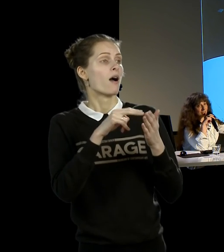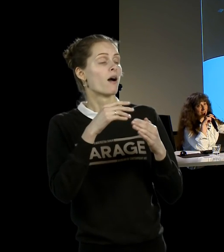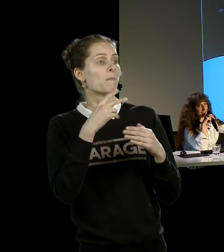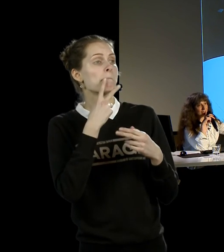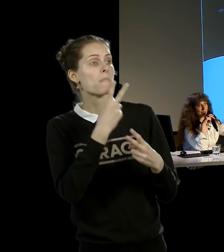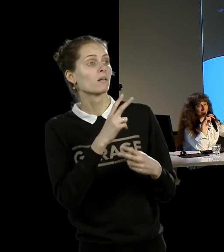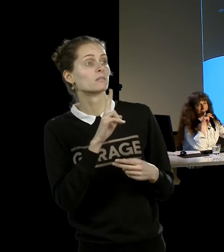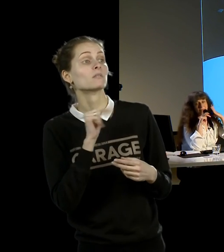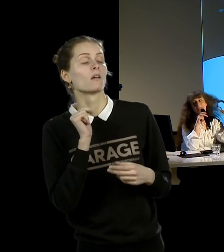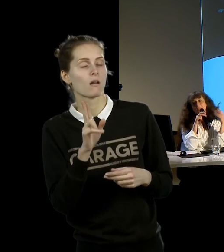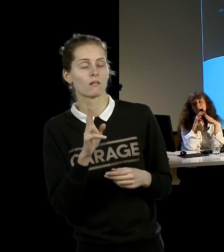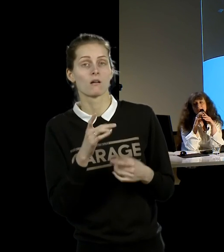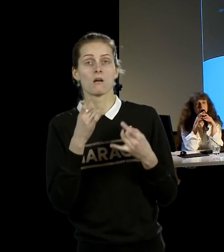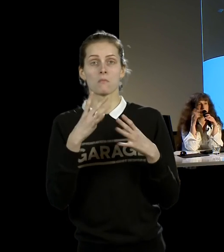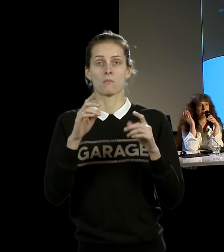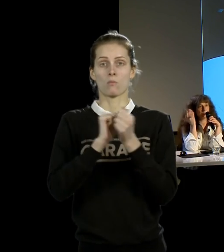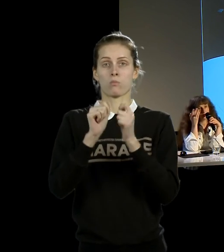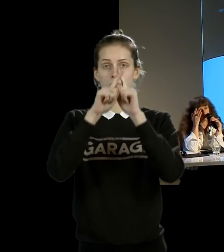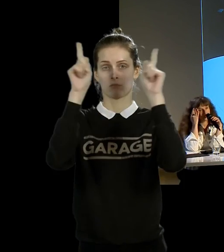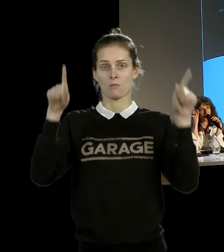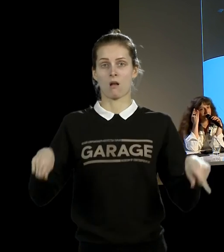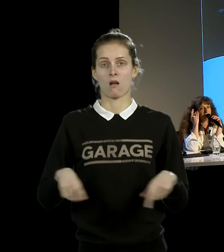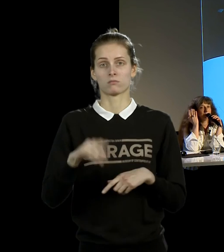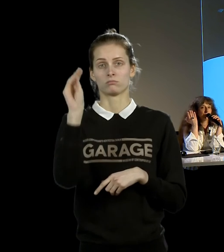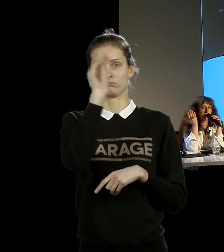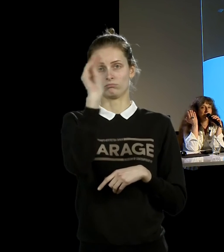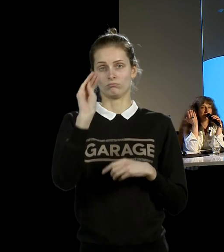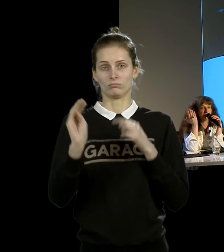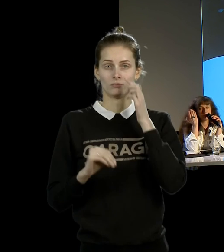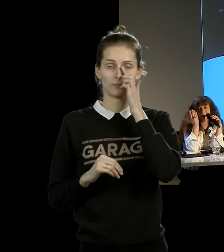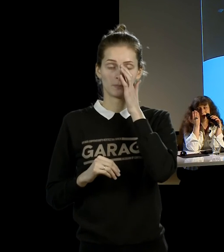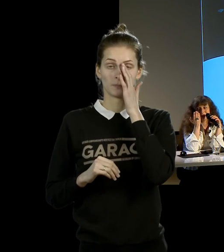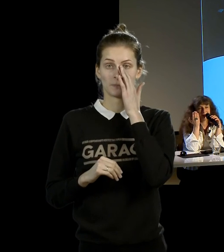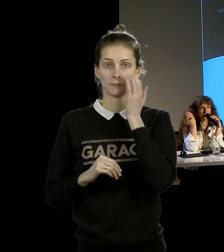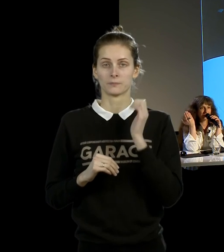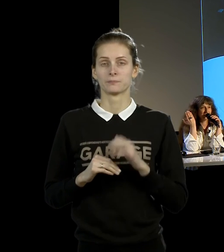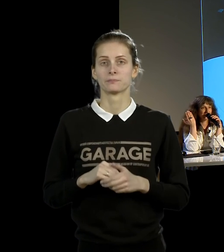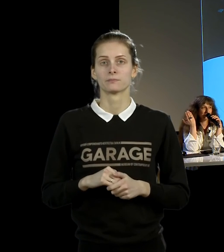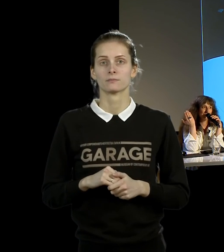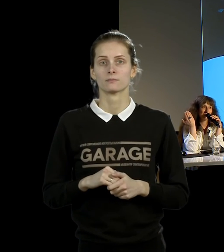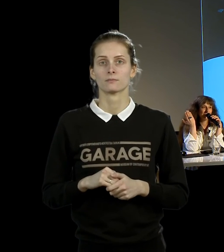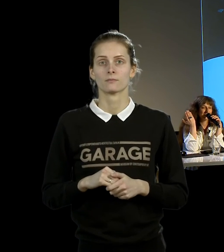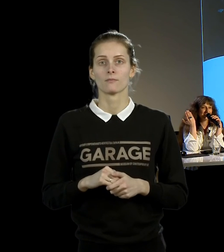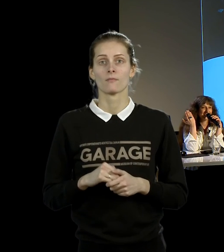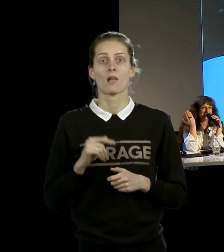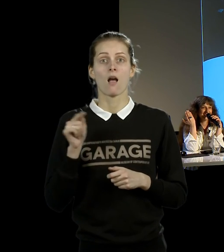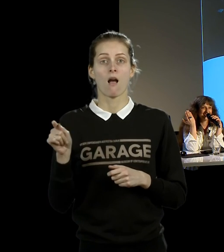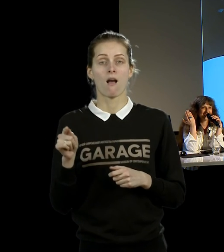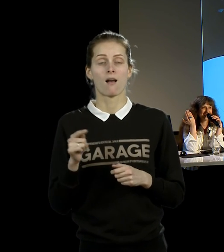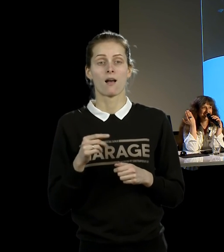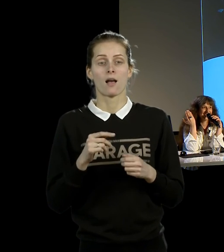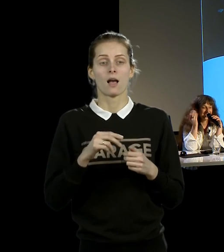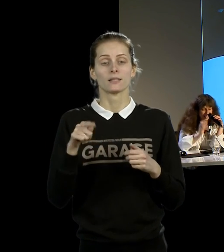стене, как лист бумаги. Марина Абрамович берется ее дело, делает ее очень зрелищно, потому что она берет не стены, берет кусок стекла.